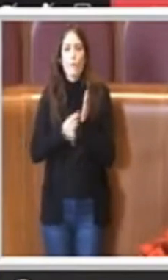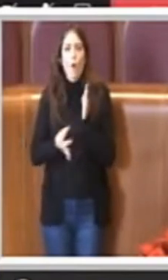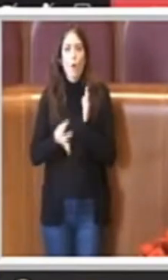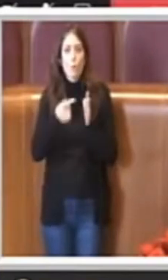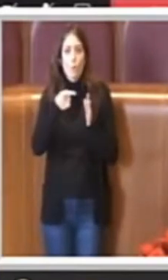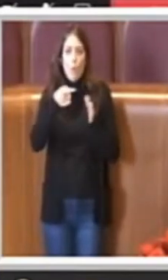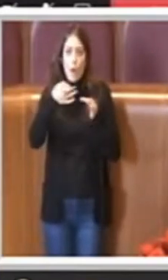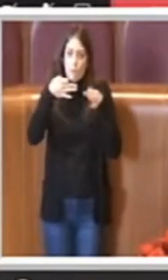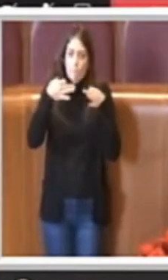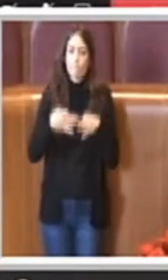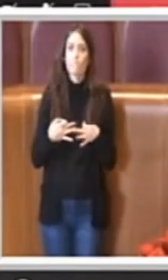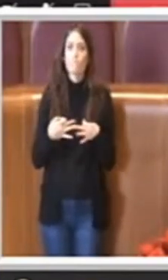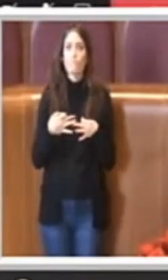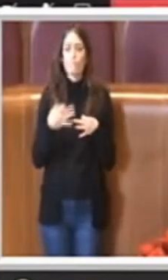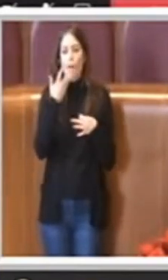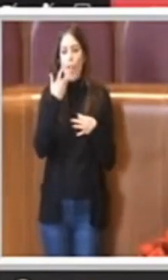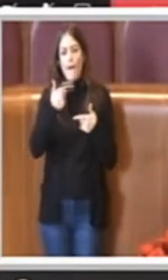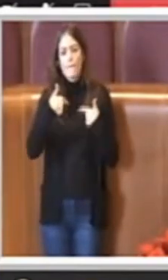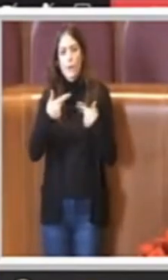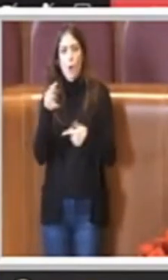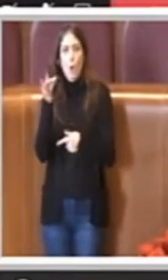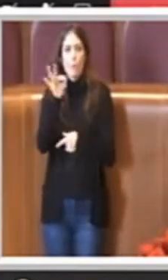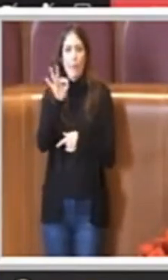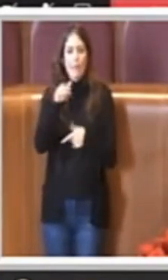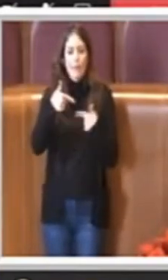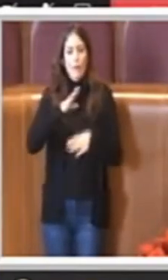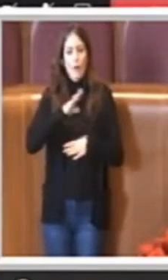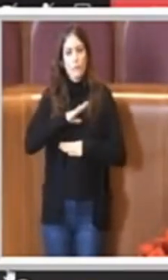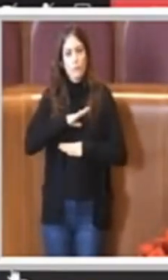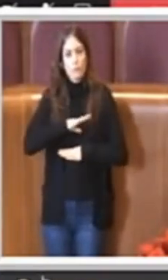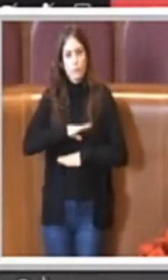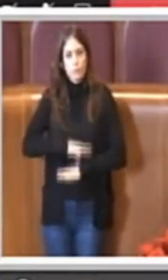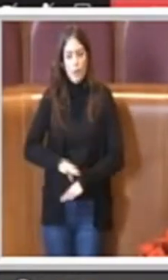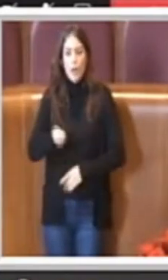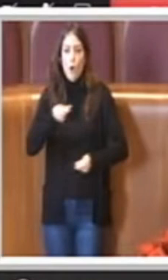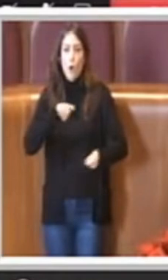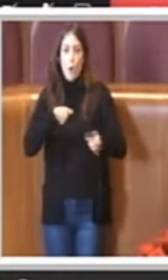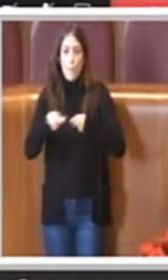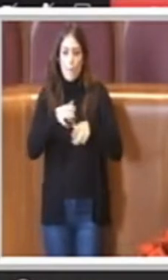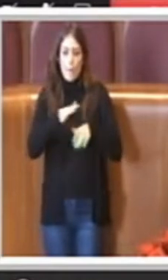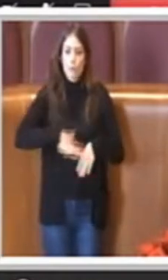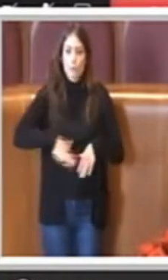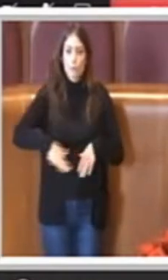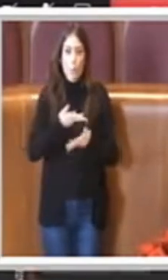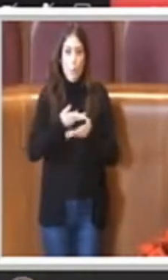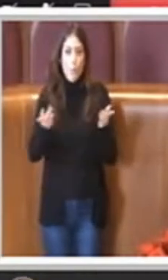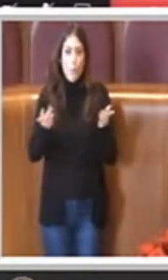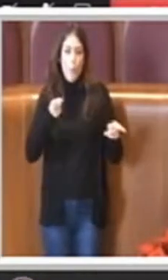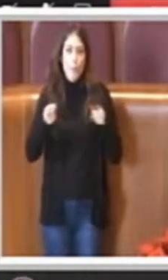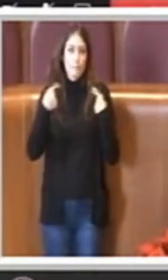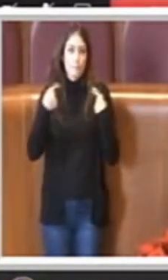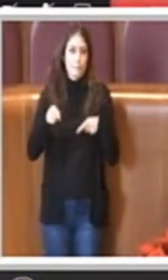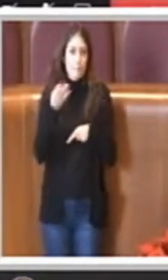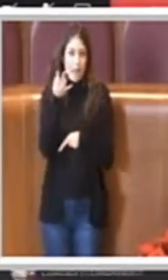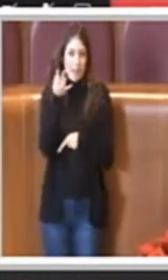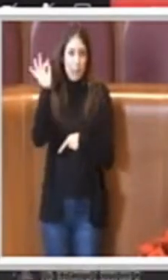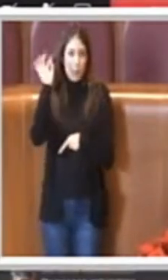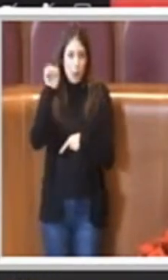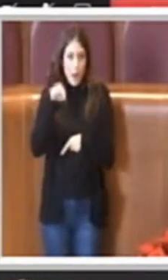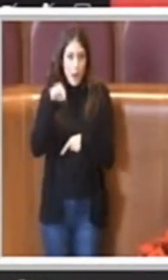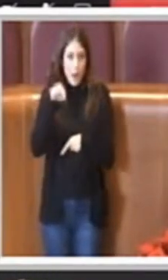poter dare appunto sollievo al commercio sulla Repubblica in questo particolare momento e